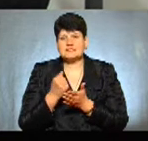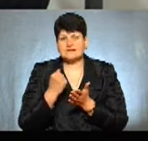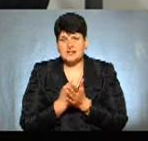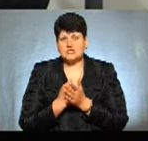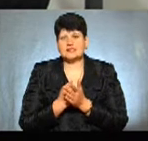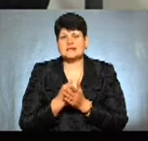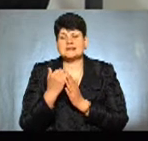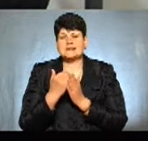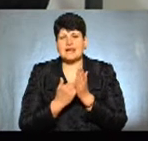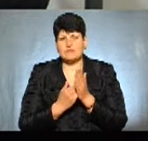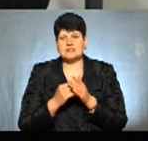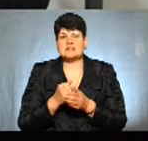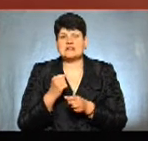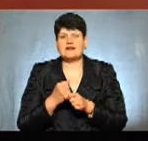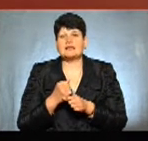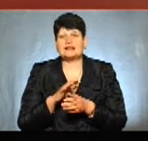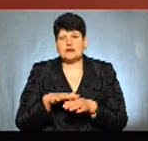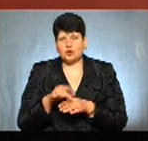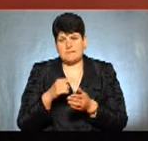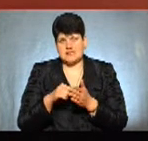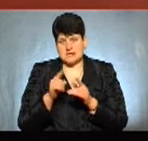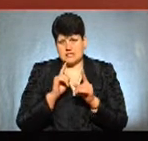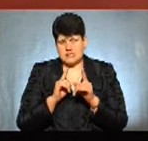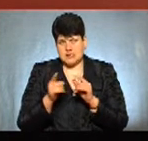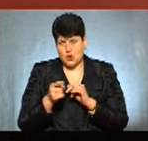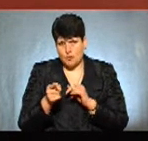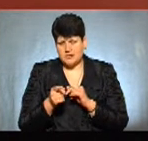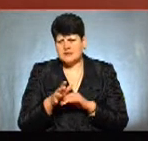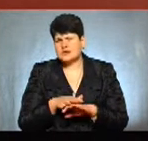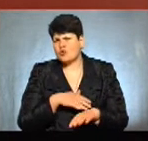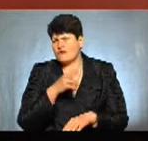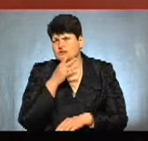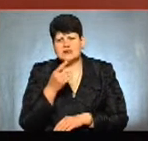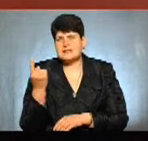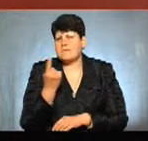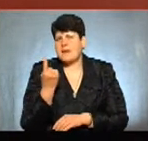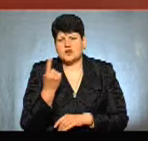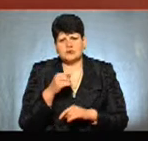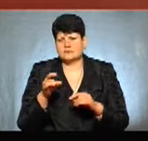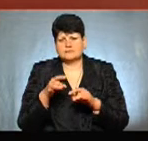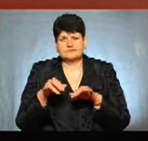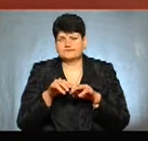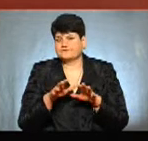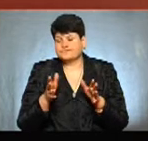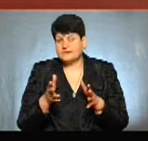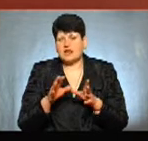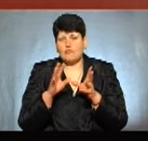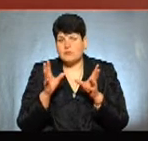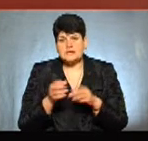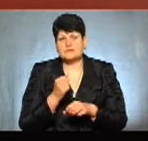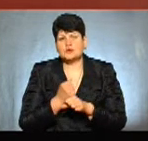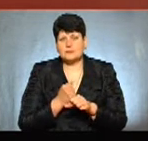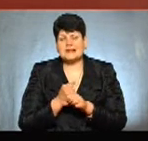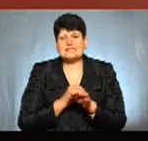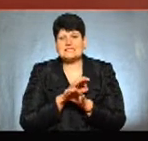на території міста Тернополі. За довгий час це перша така процедура, де, в принципі, ми розробили